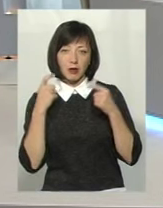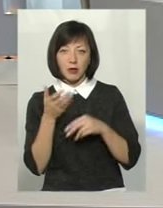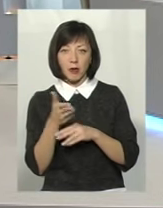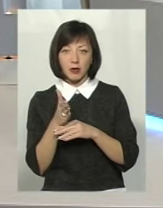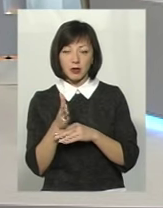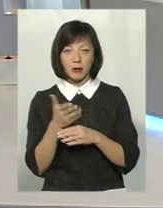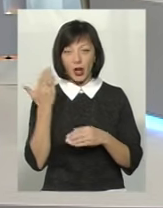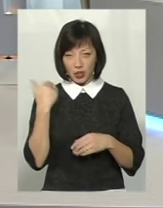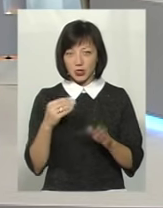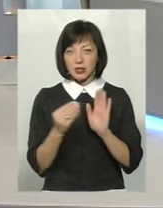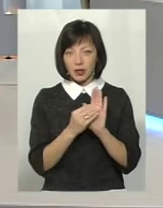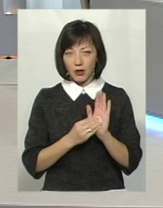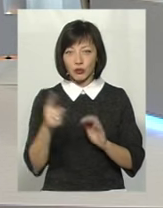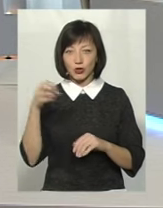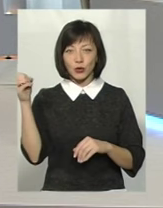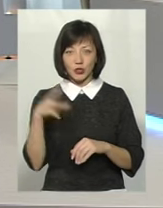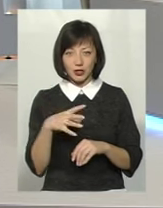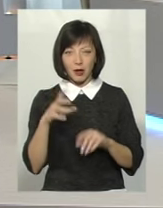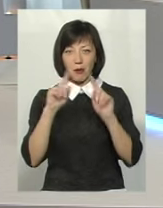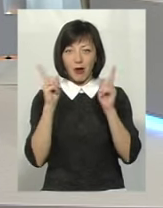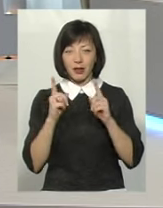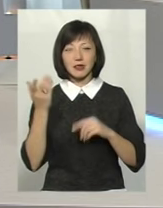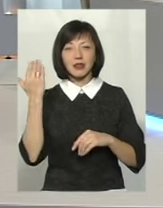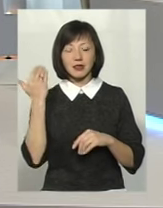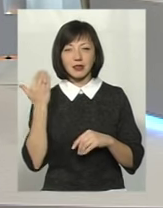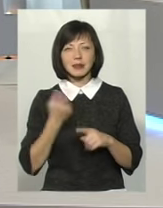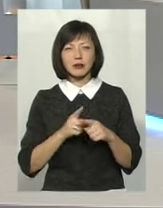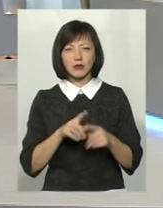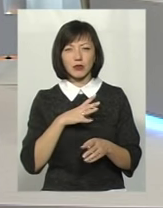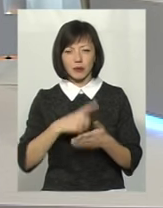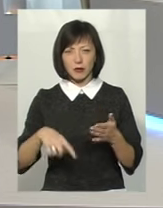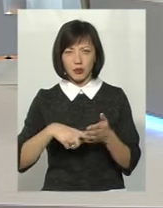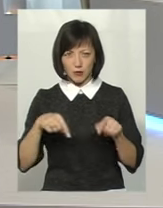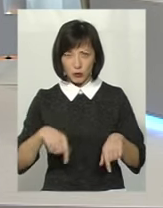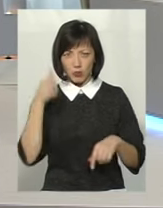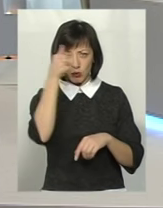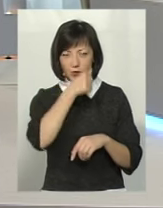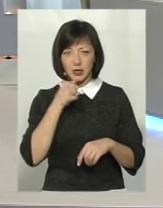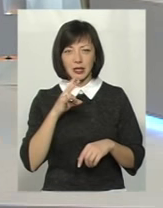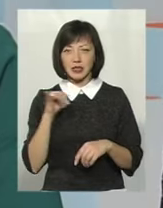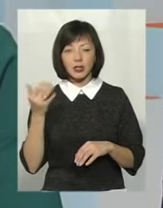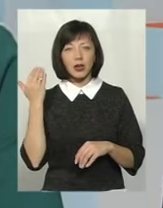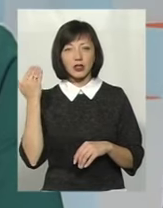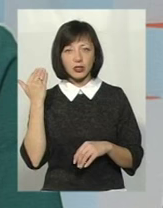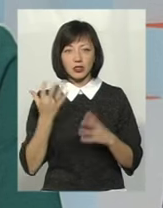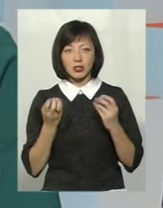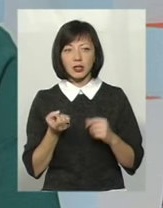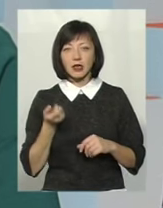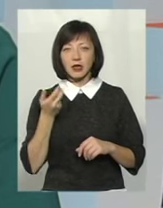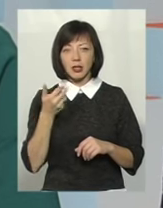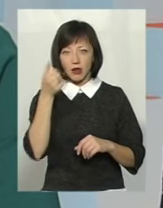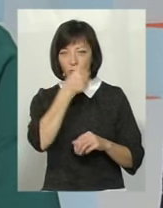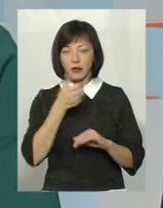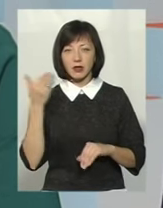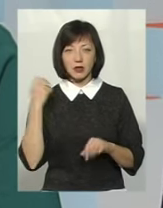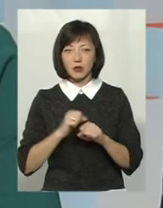тощо. Раніше ставили сонечко і хмаринки, так? Це коли, наскільки давно це відмінили? В цьому році просто? Ні, це відмінили ще кілька років назад.